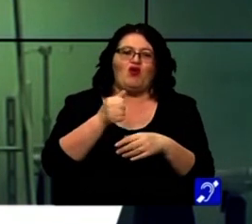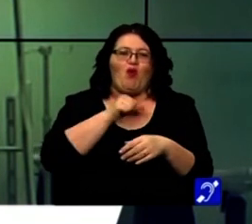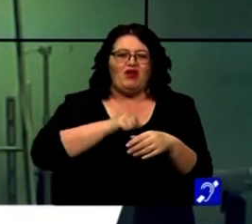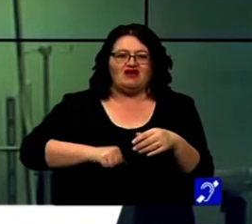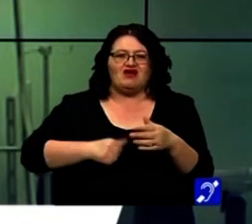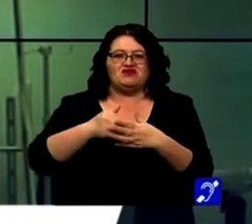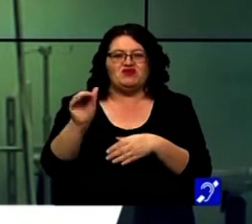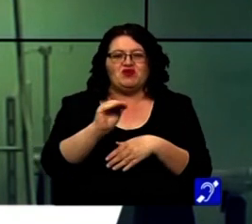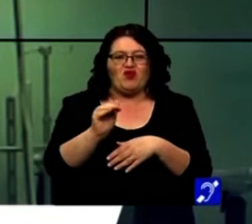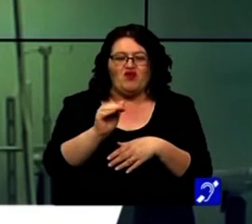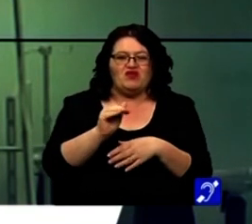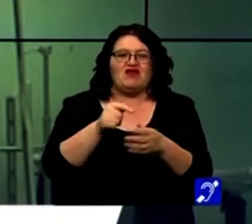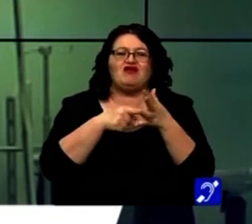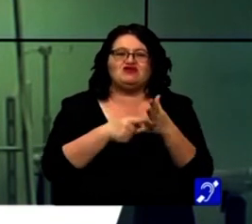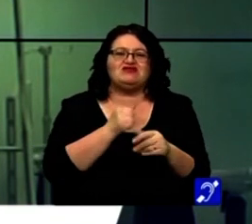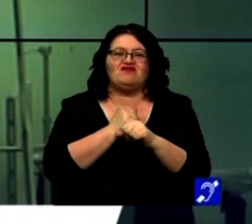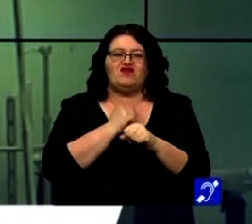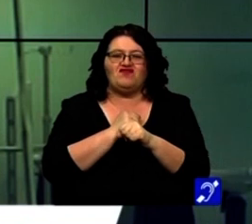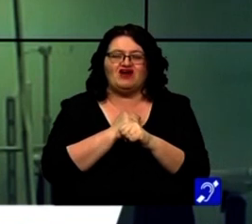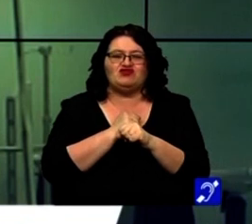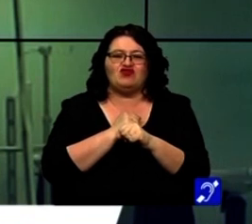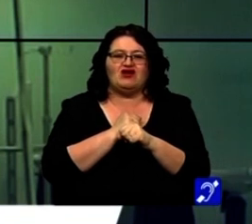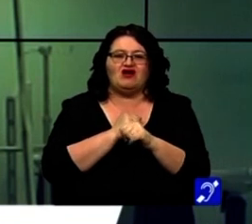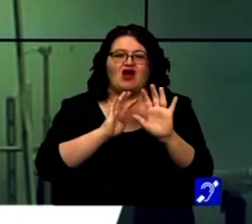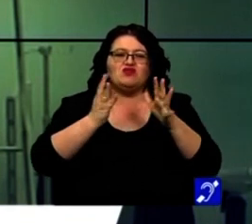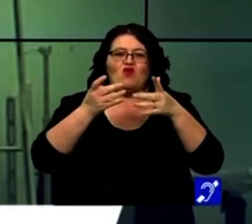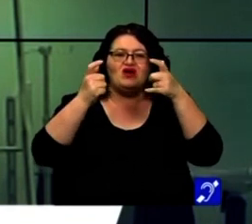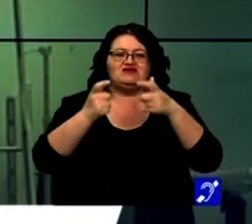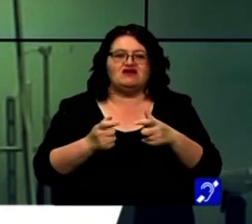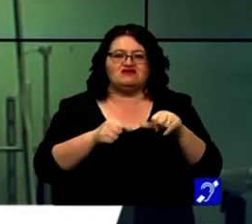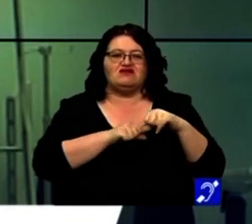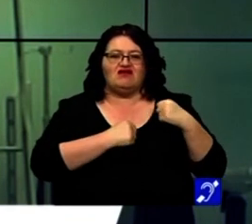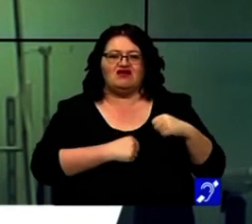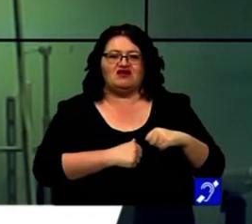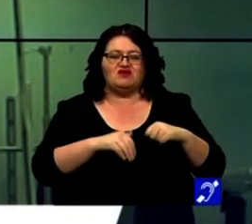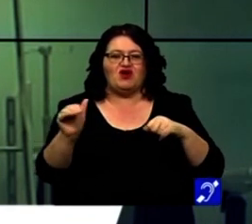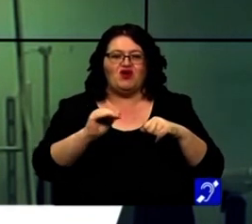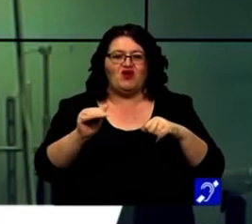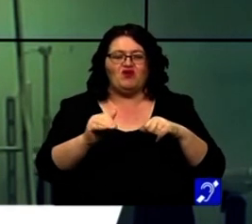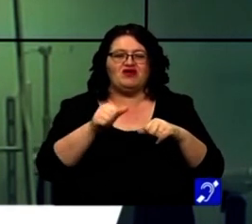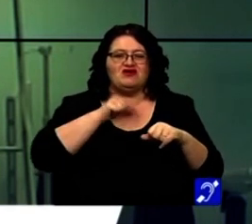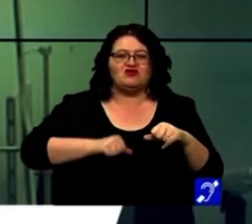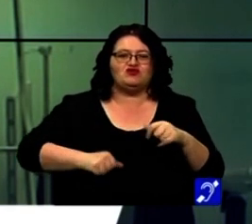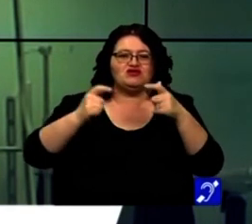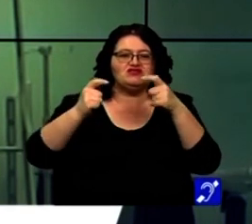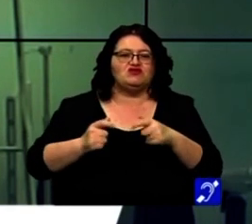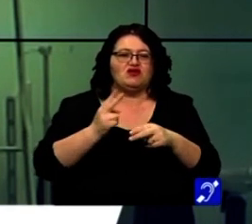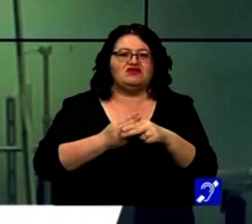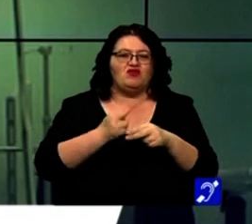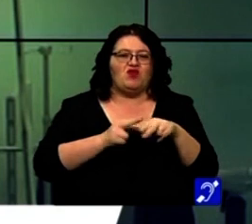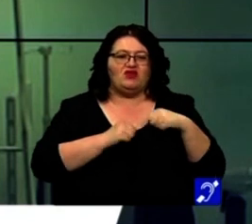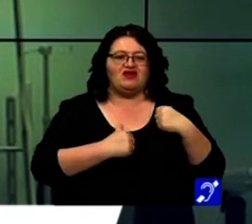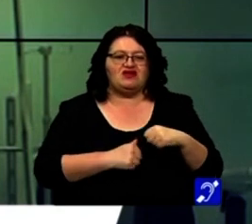chirurgicale pentru copii. Acestea vor fi efectuate în noua secție de cardiochirurgie pediatrică din cadrul Institutului de Boli